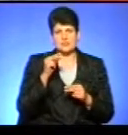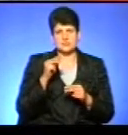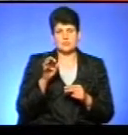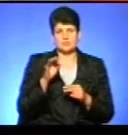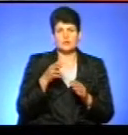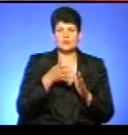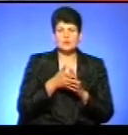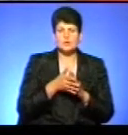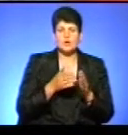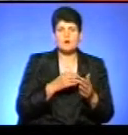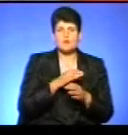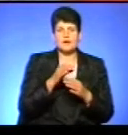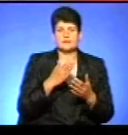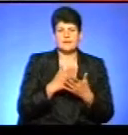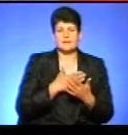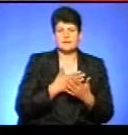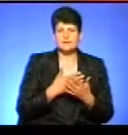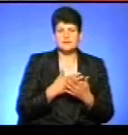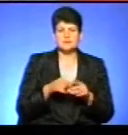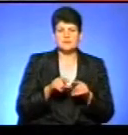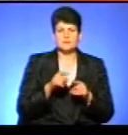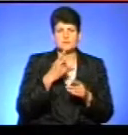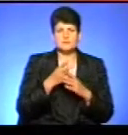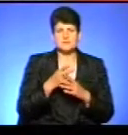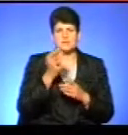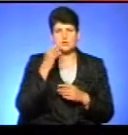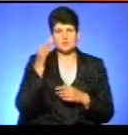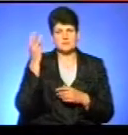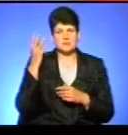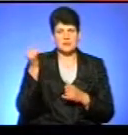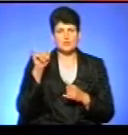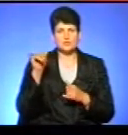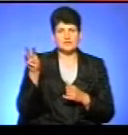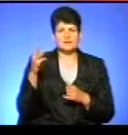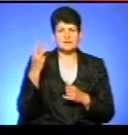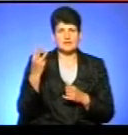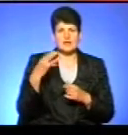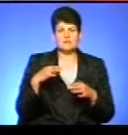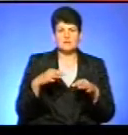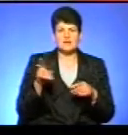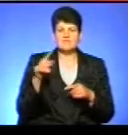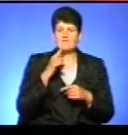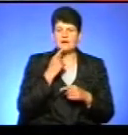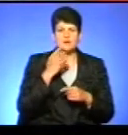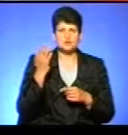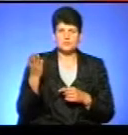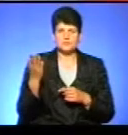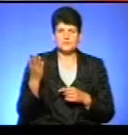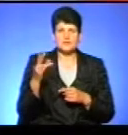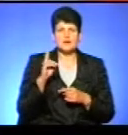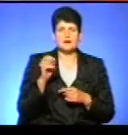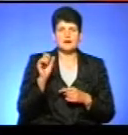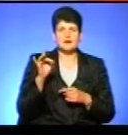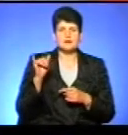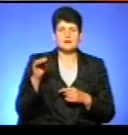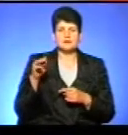проєкт є активним, але також ми дивимося на досвід Хмельницького. У них три автомобілі, їм зараз важко, і Карітос